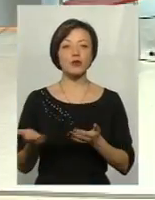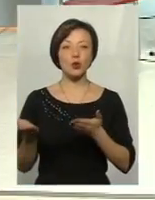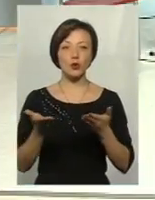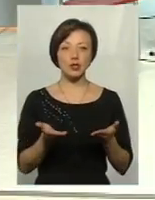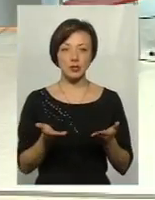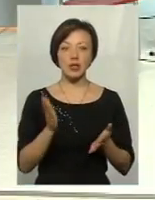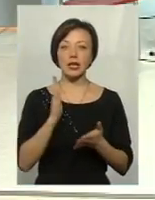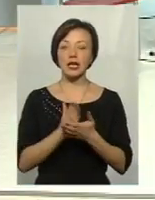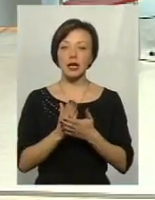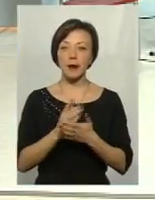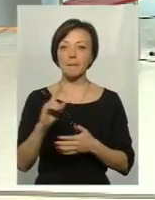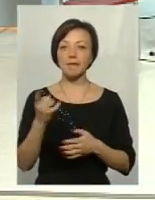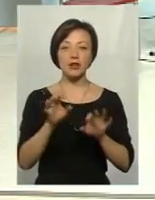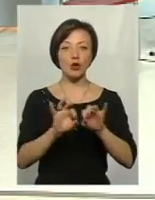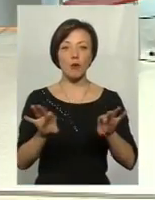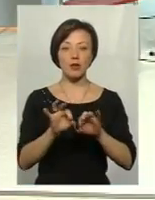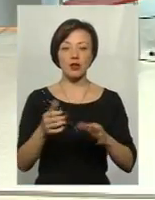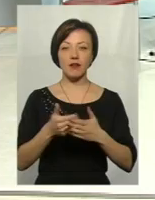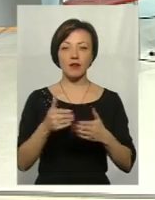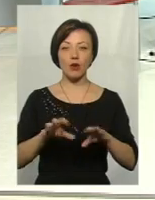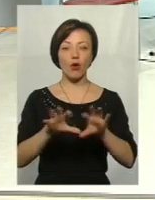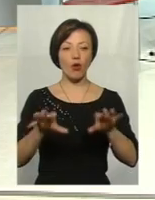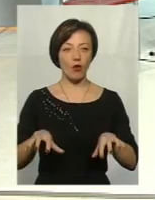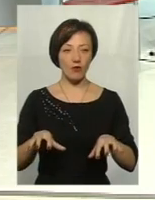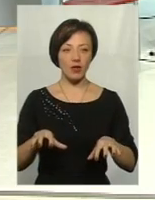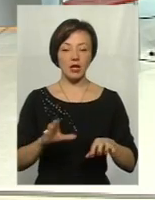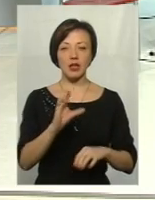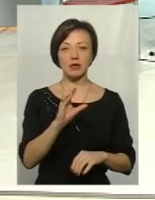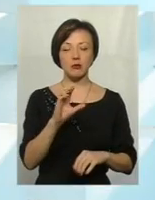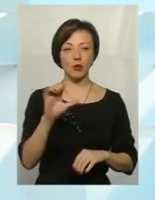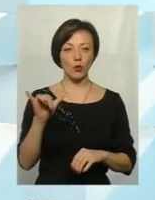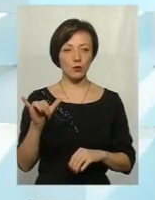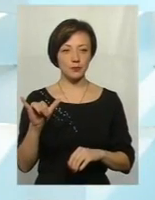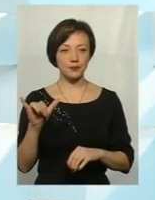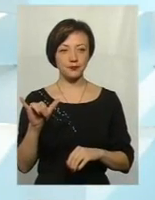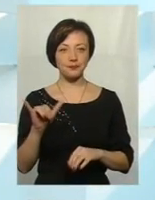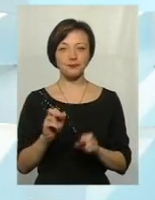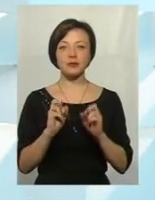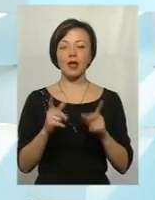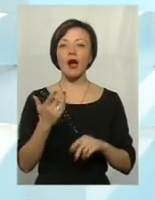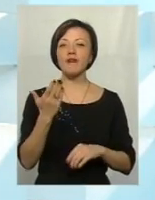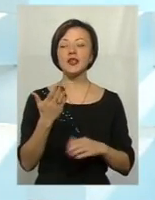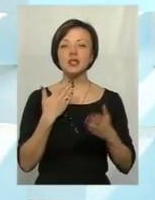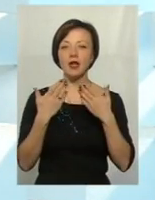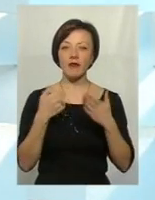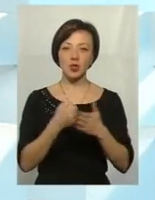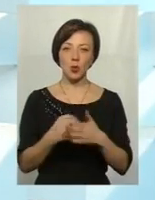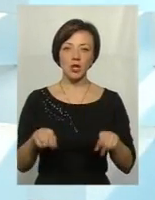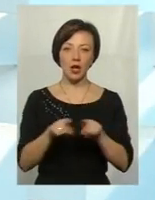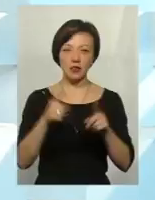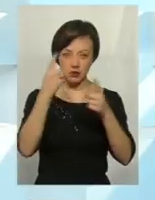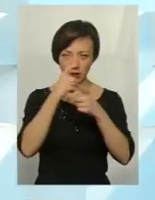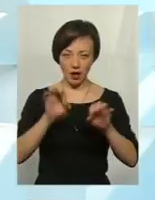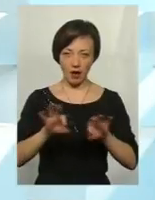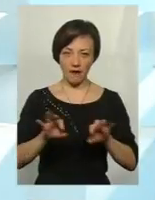є перший коментар від голови Служби безпеки України. Як ви ставитеся до таких заяв?